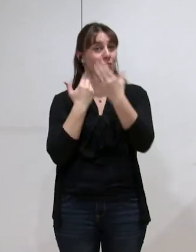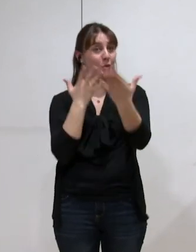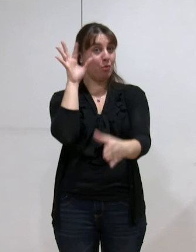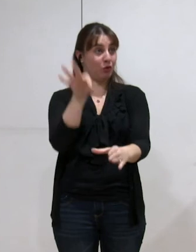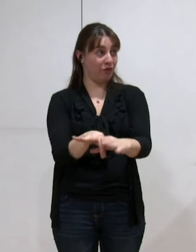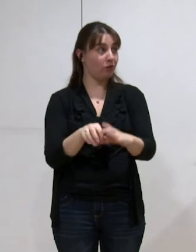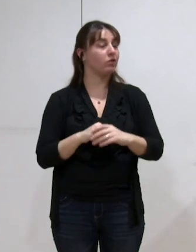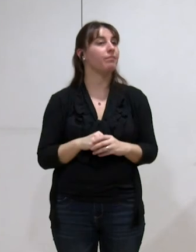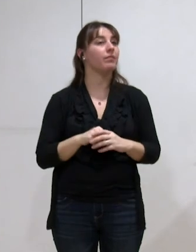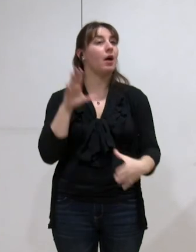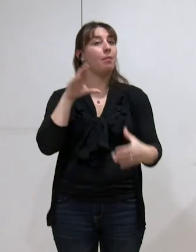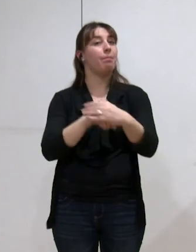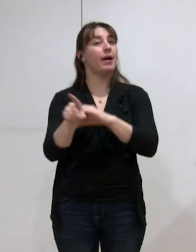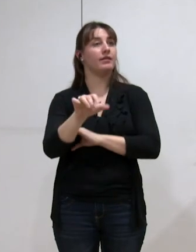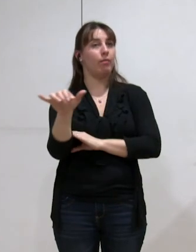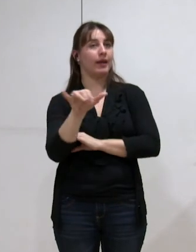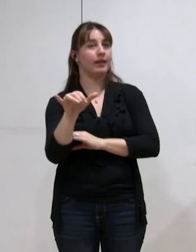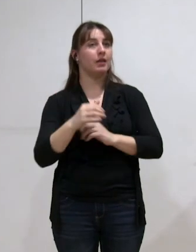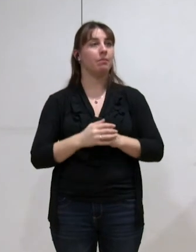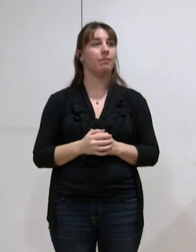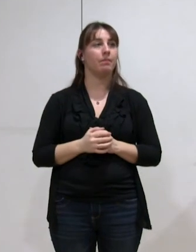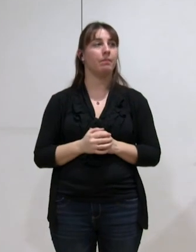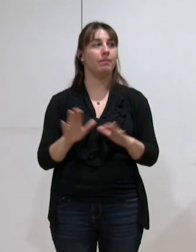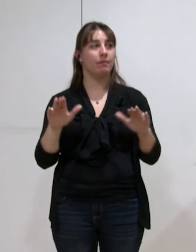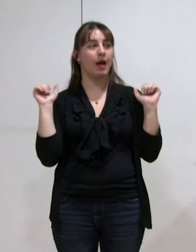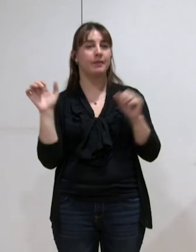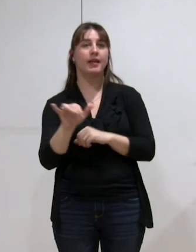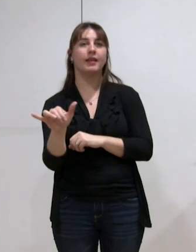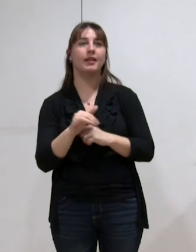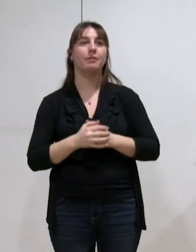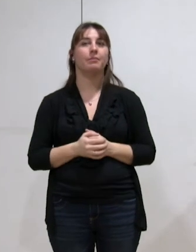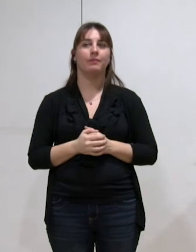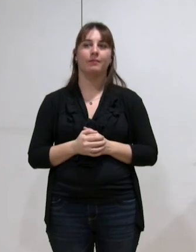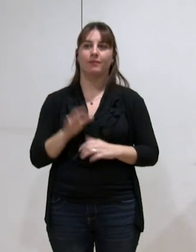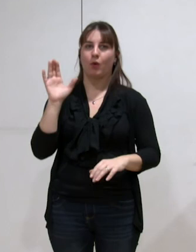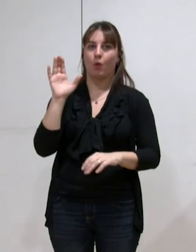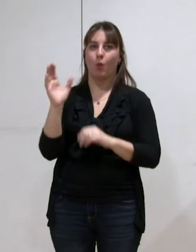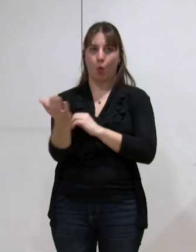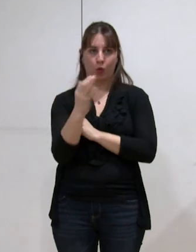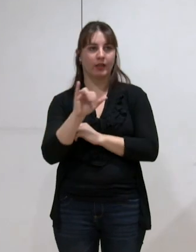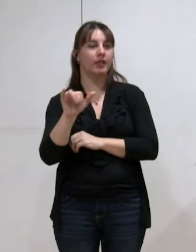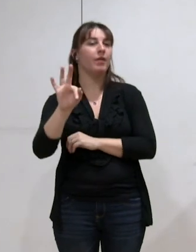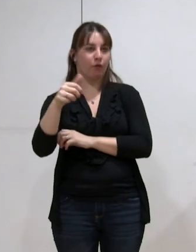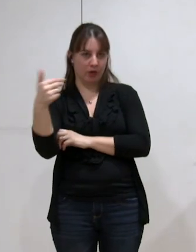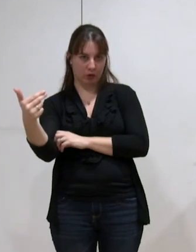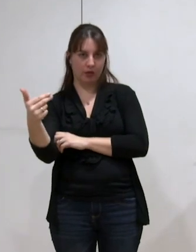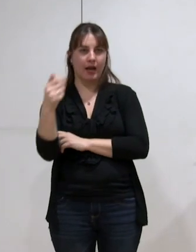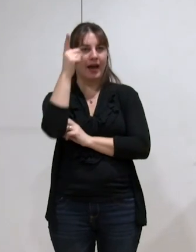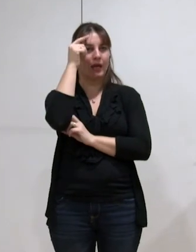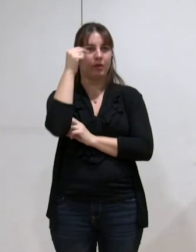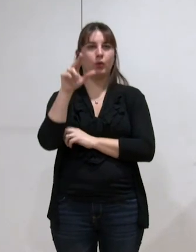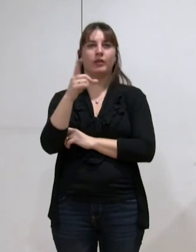qui ne prend pas part au vote qui s'abstient qui vote contre le Front National les